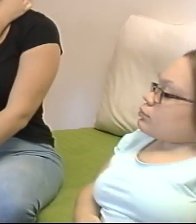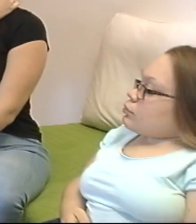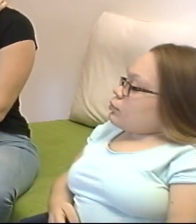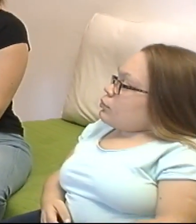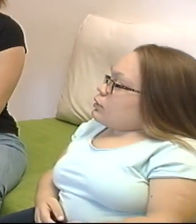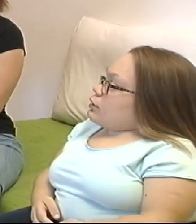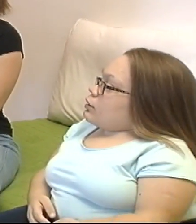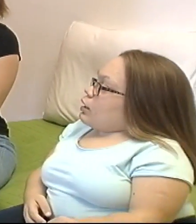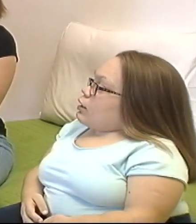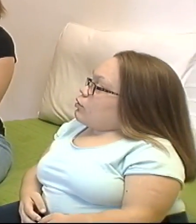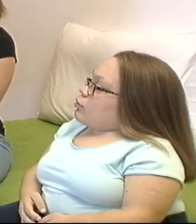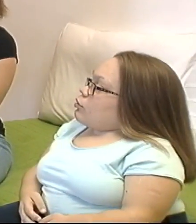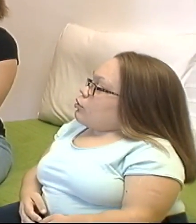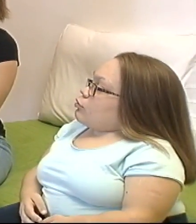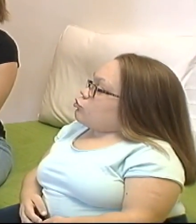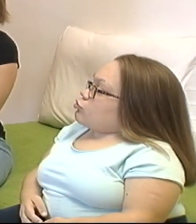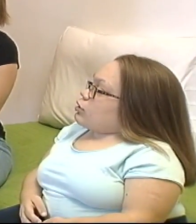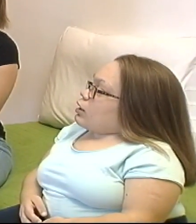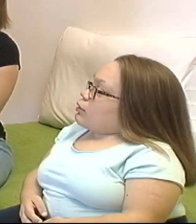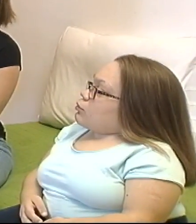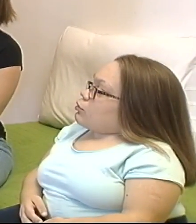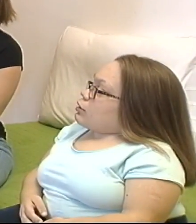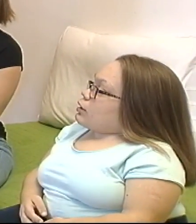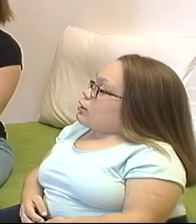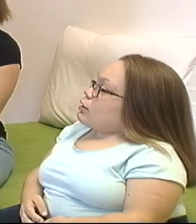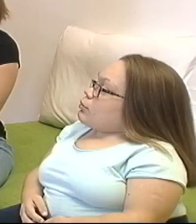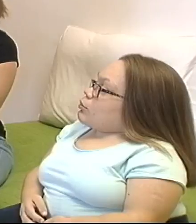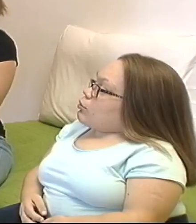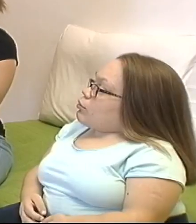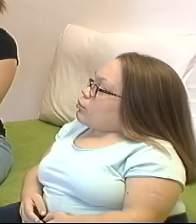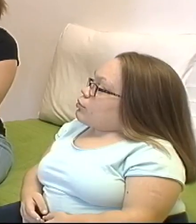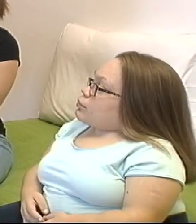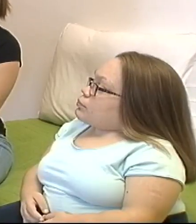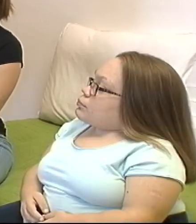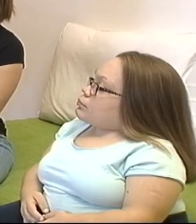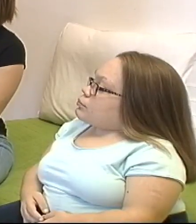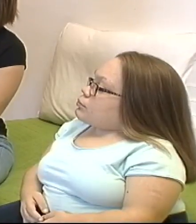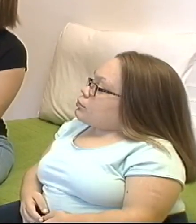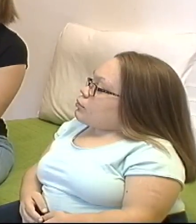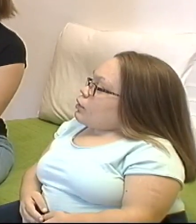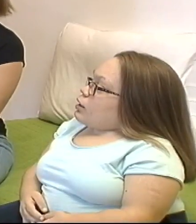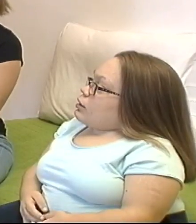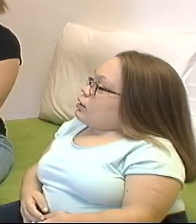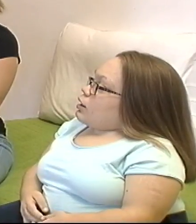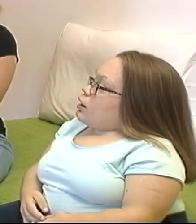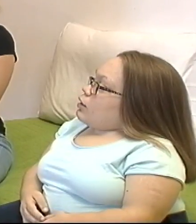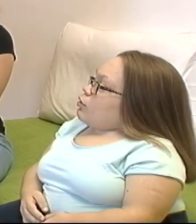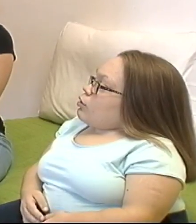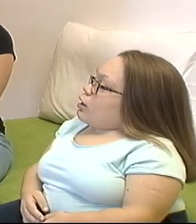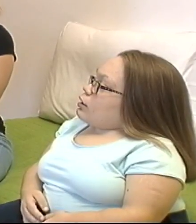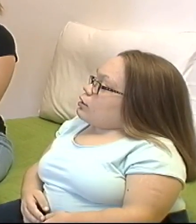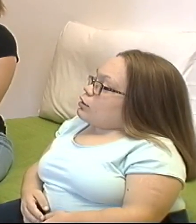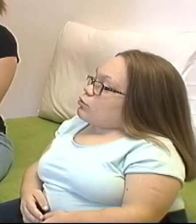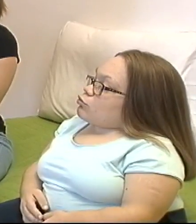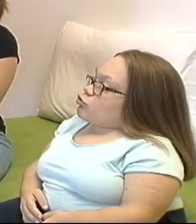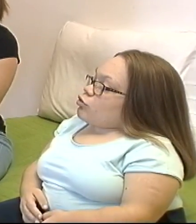hajde jano hajde kuću da prodamo hajde jano